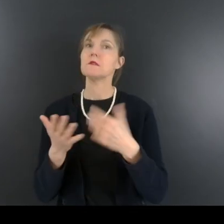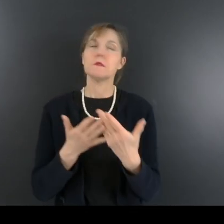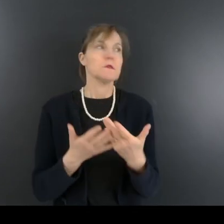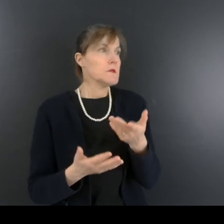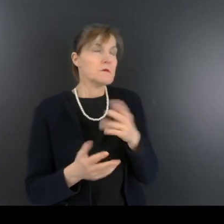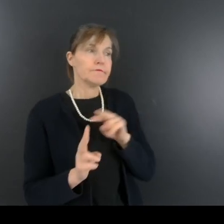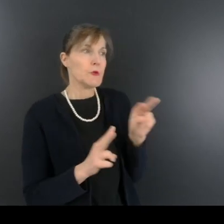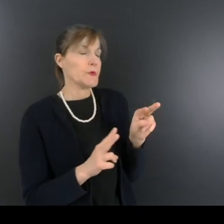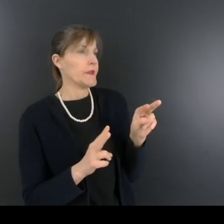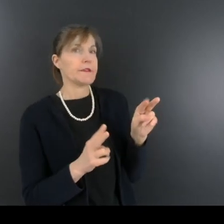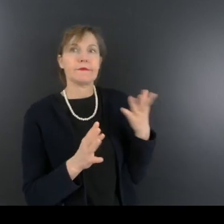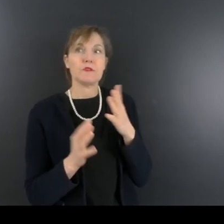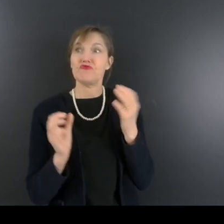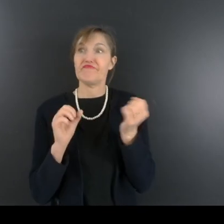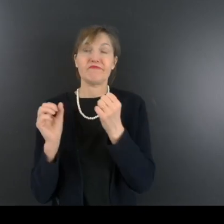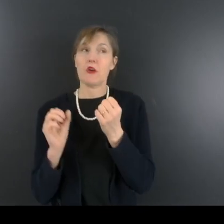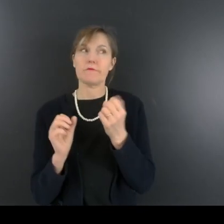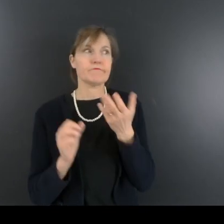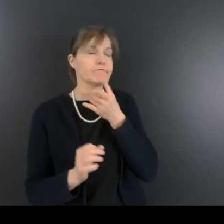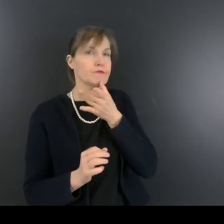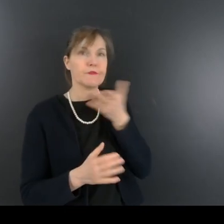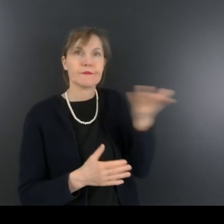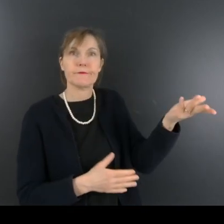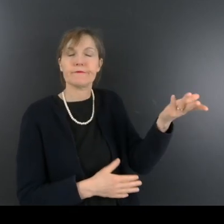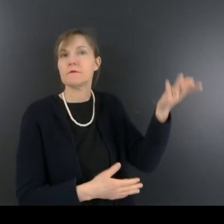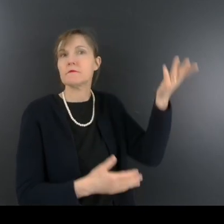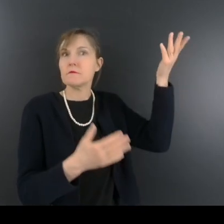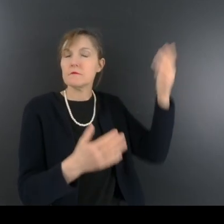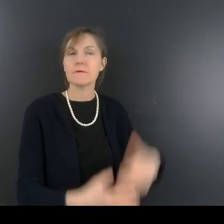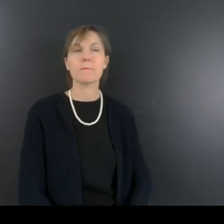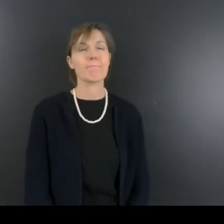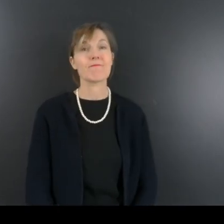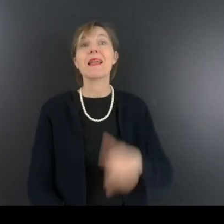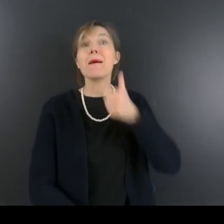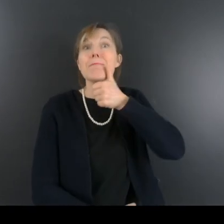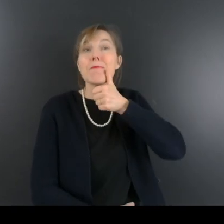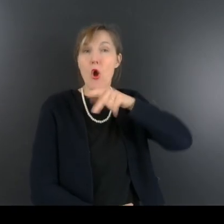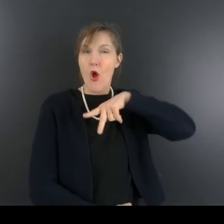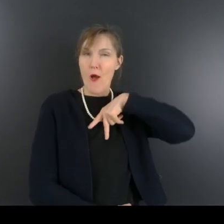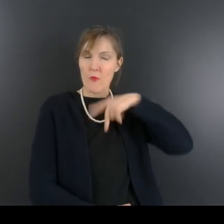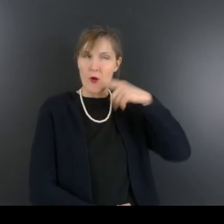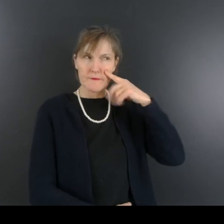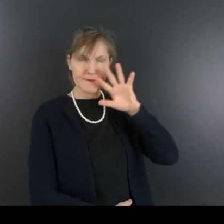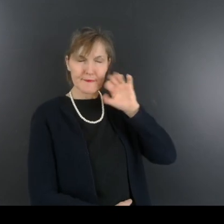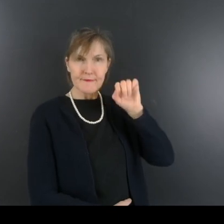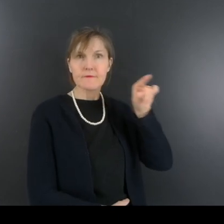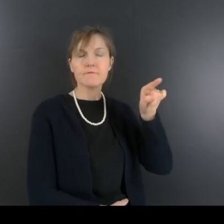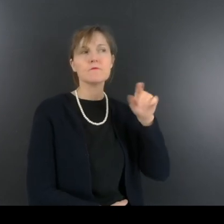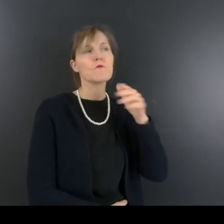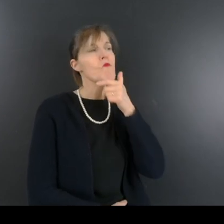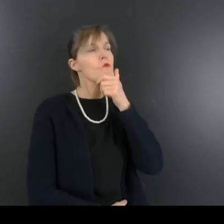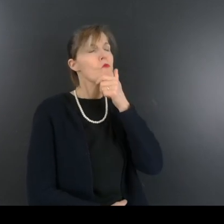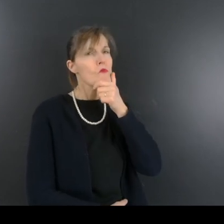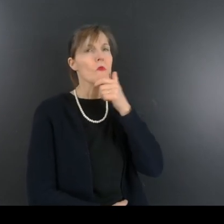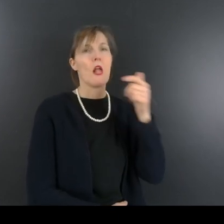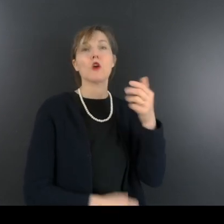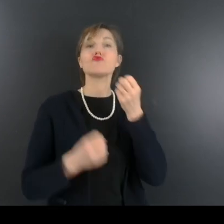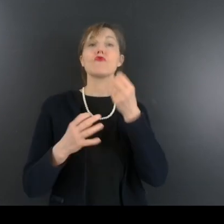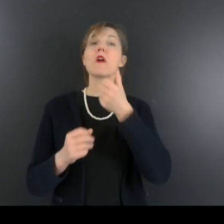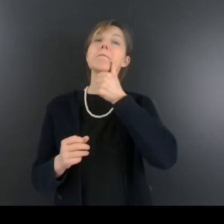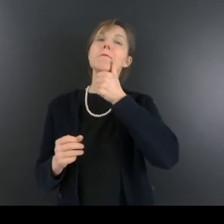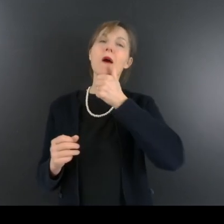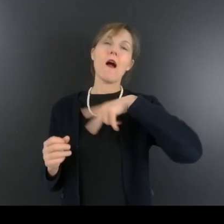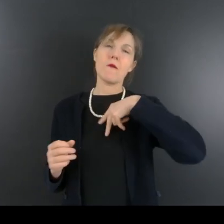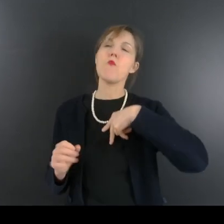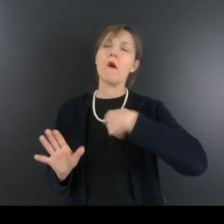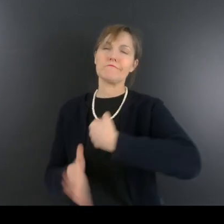de bon à tirer de lui. Cette situation attira l'attention de ma mère sur John, car c'était souvent vers le rebut de